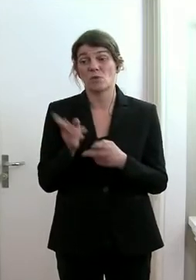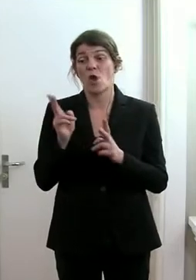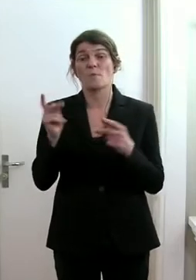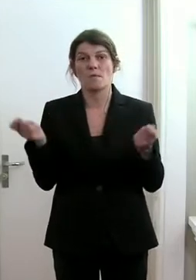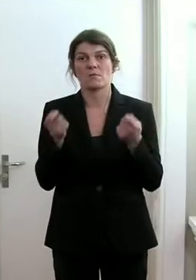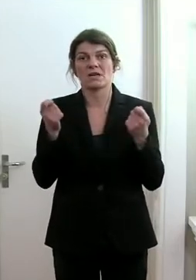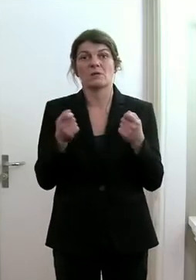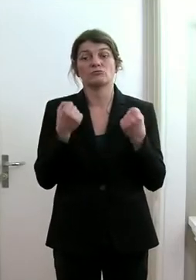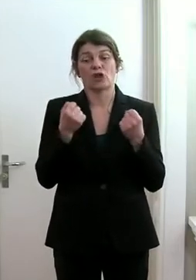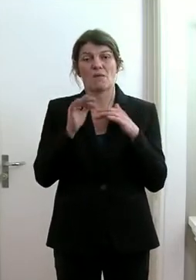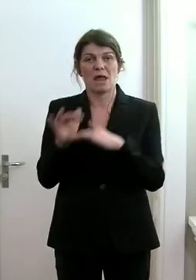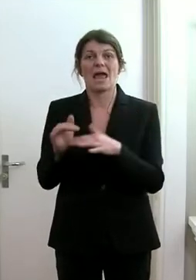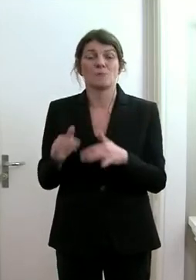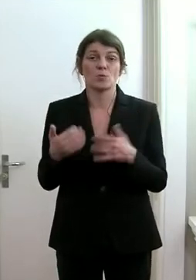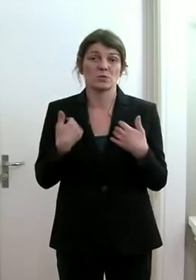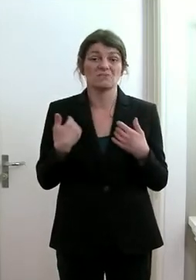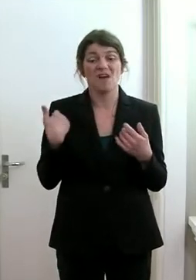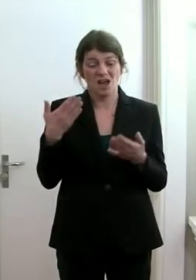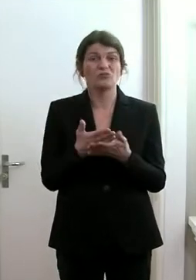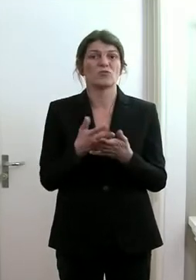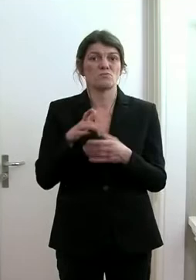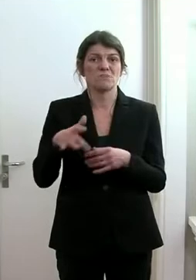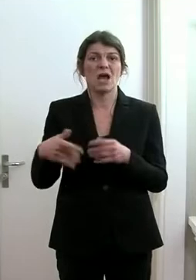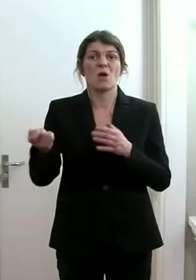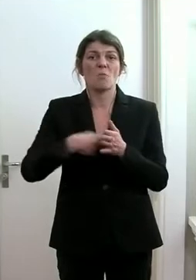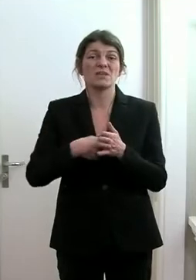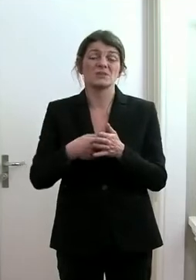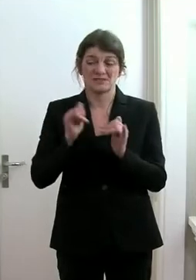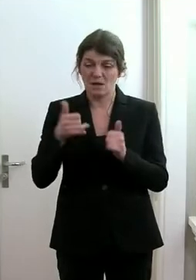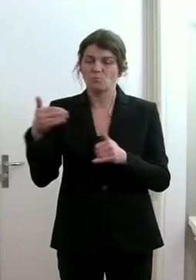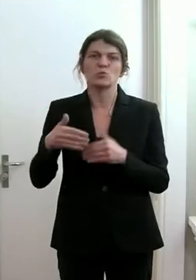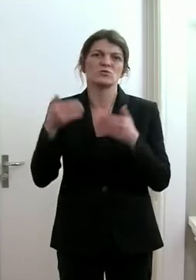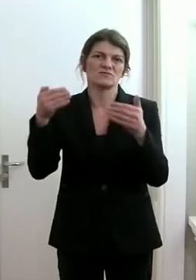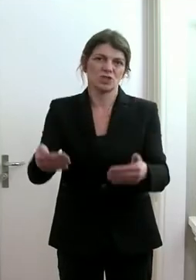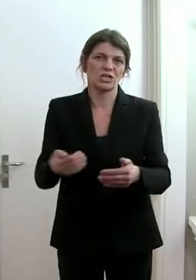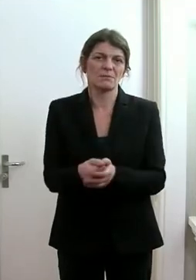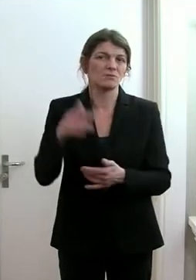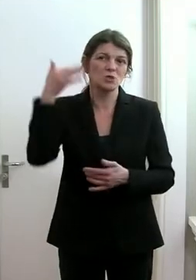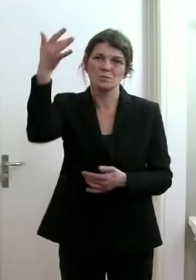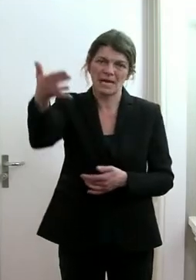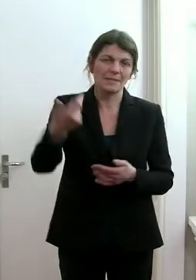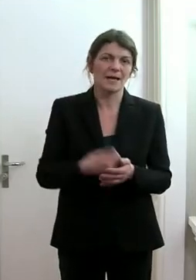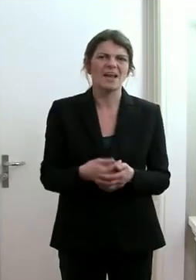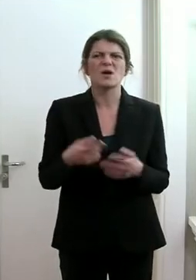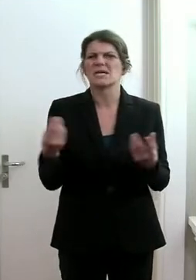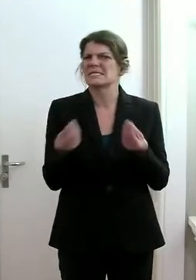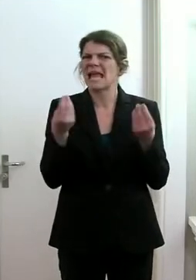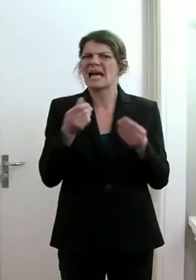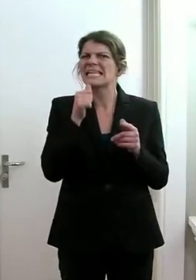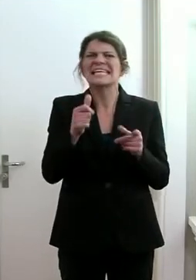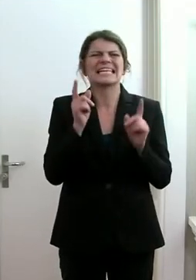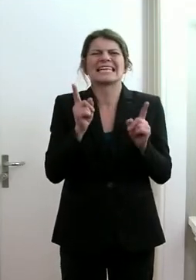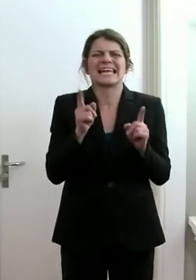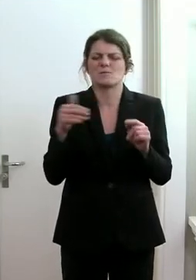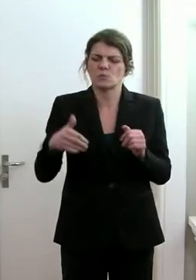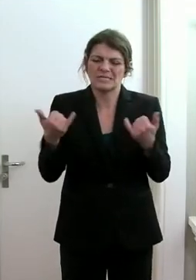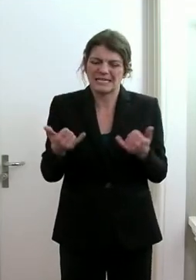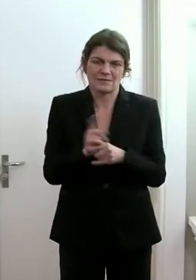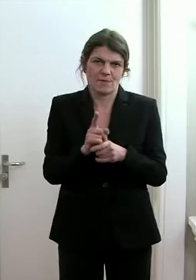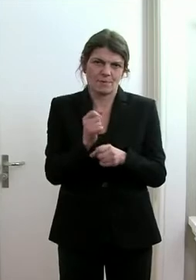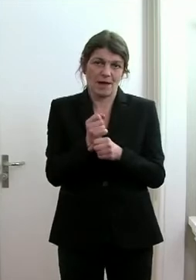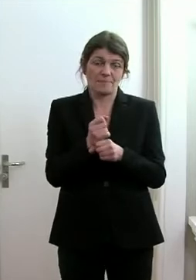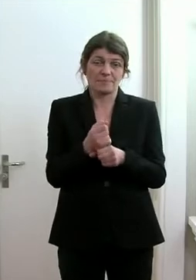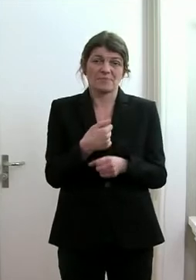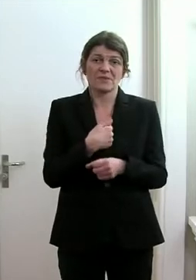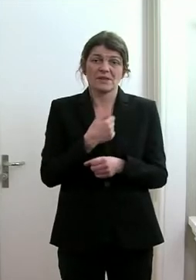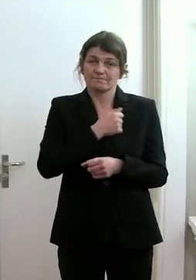Betrieb beeinträchtigt und wir mussten auch schon einige Operationen verschieben auf später, also die Dinge, die nicht dringend nötig sind. Es tut